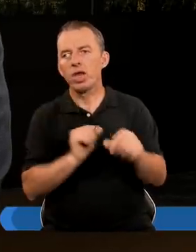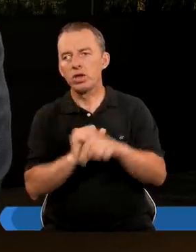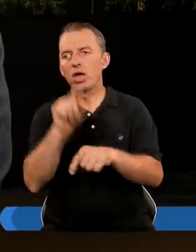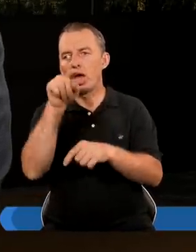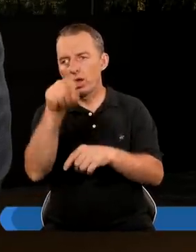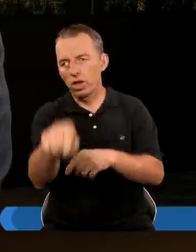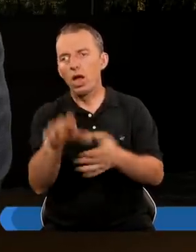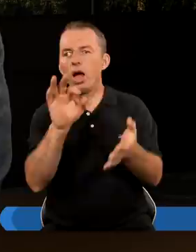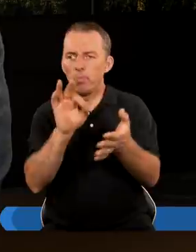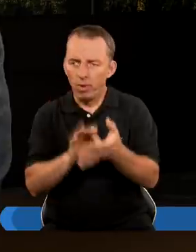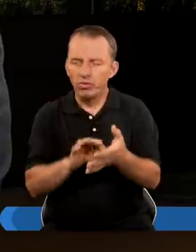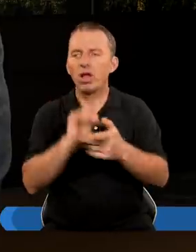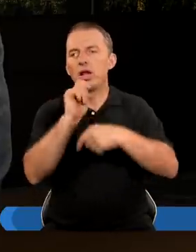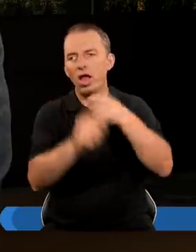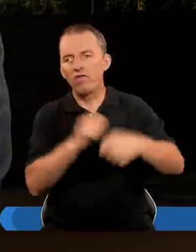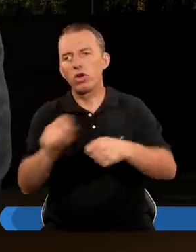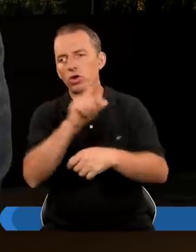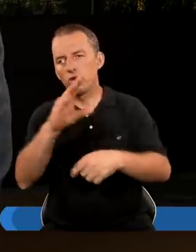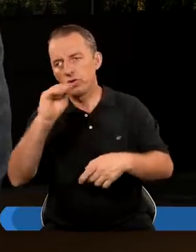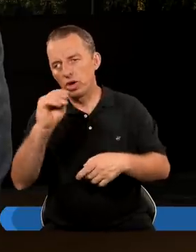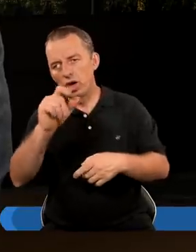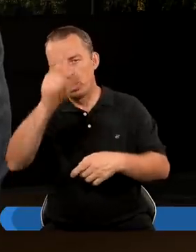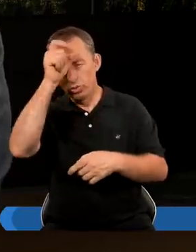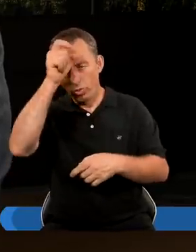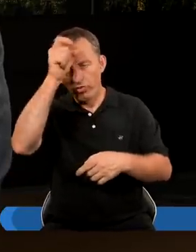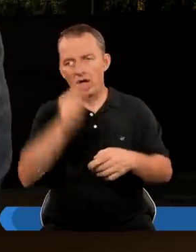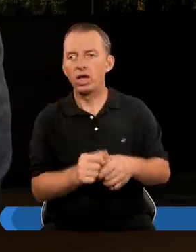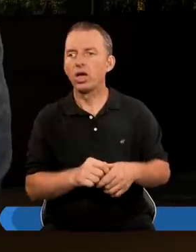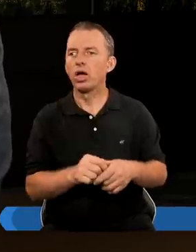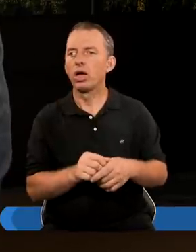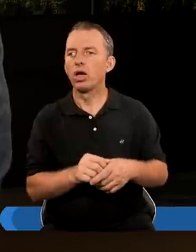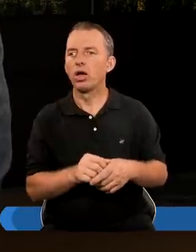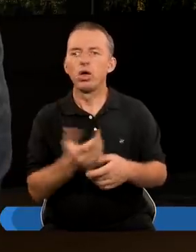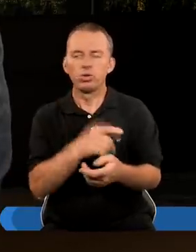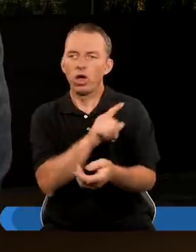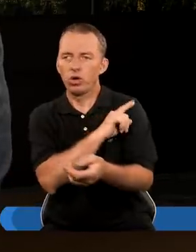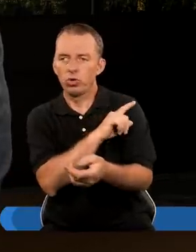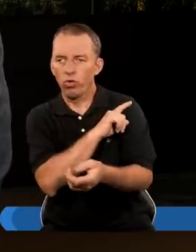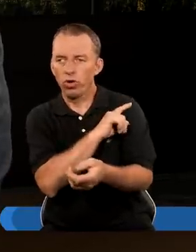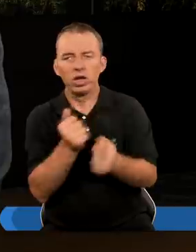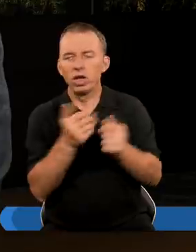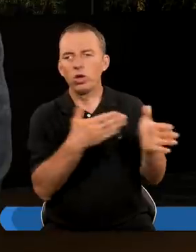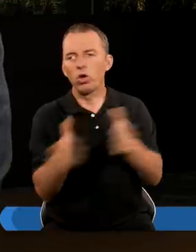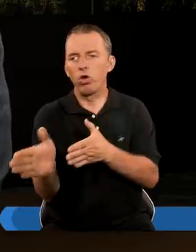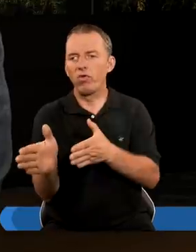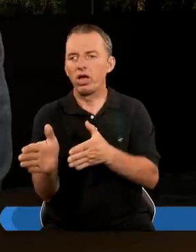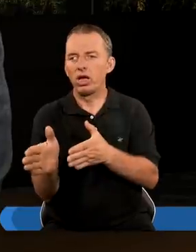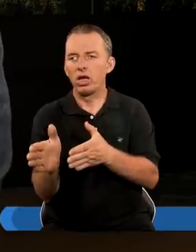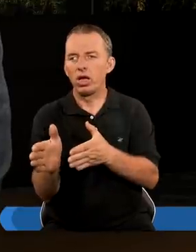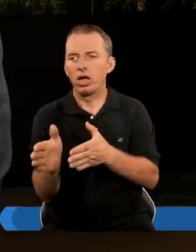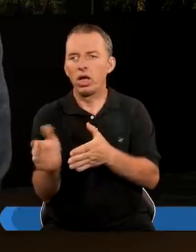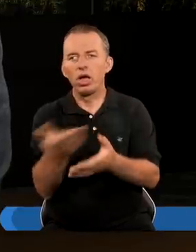Jest to też pewne takie nawiązanie Że jeżeli człowiek Nie czuwa Nie jest gotowy